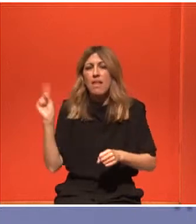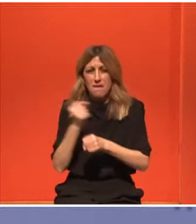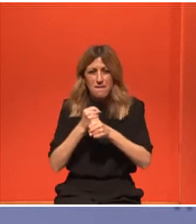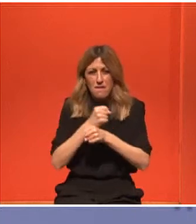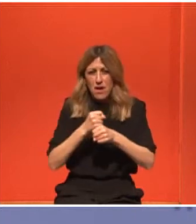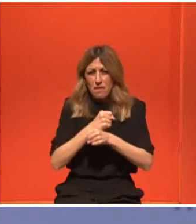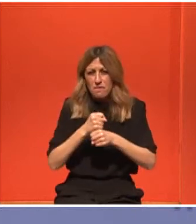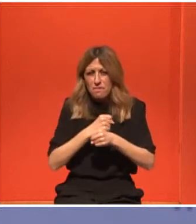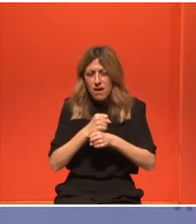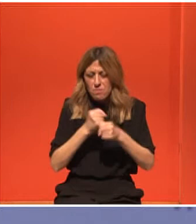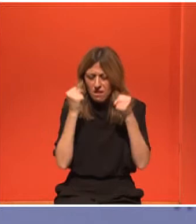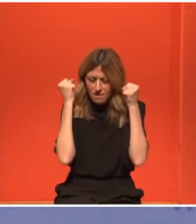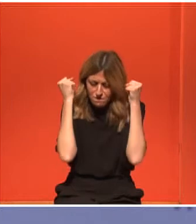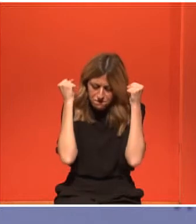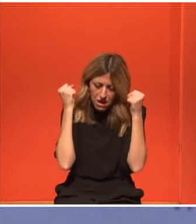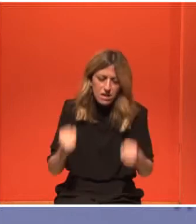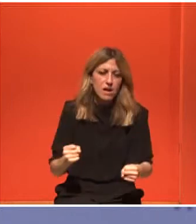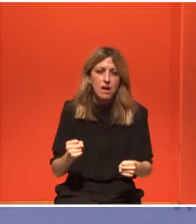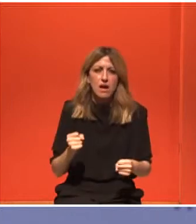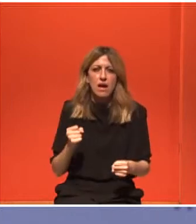Σε φτάνουν στο μηδέν σου κάθε φορά.